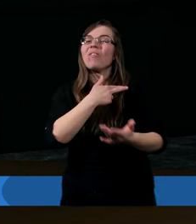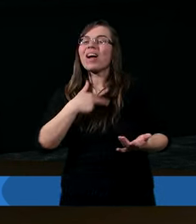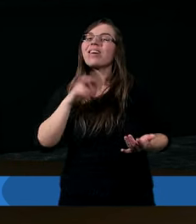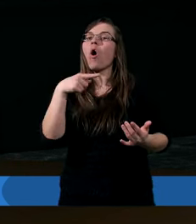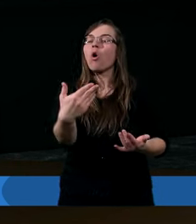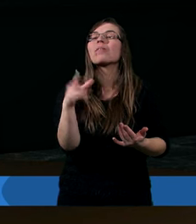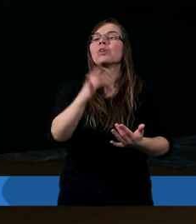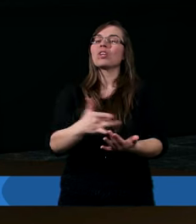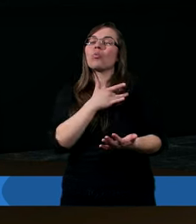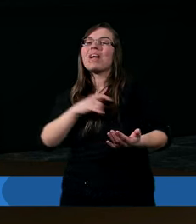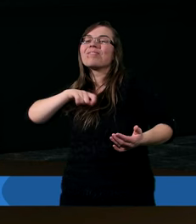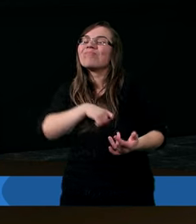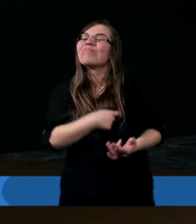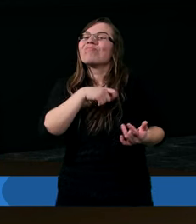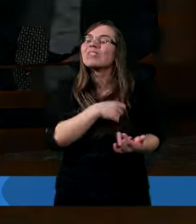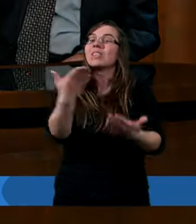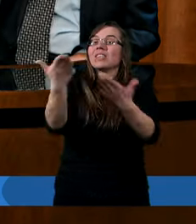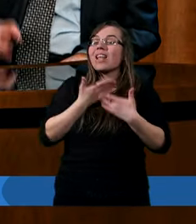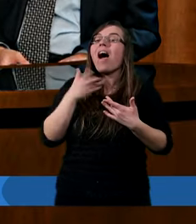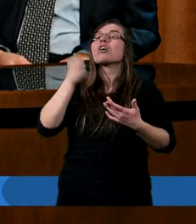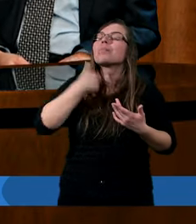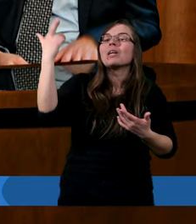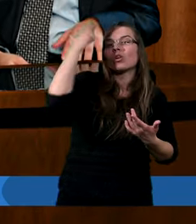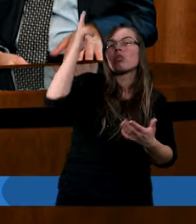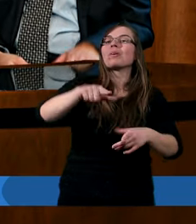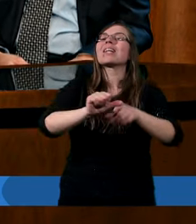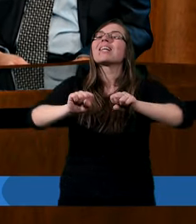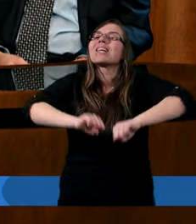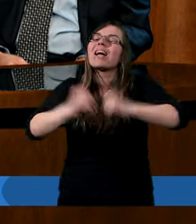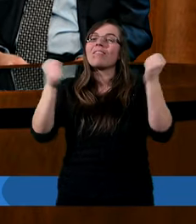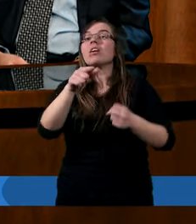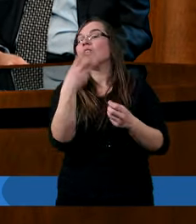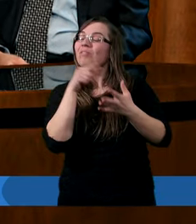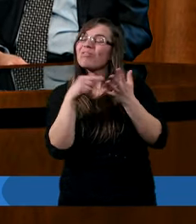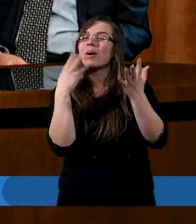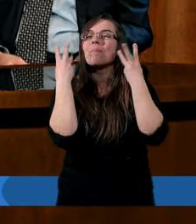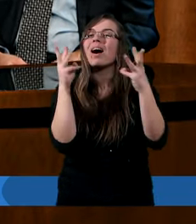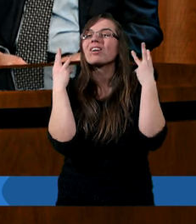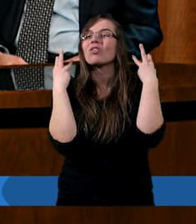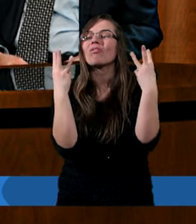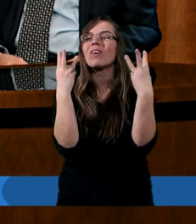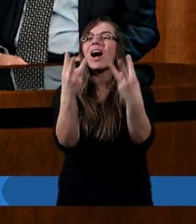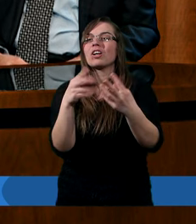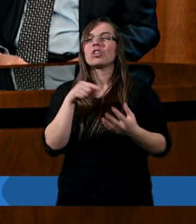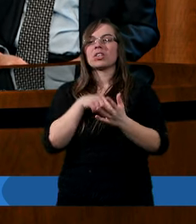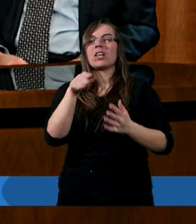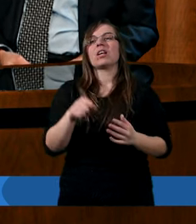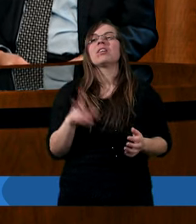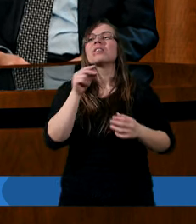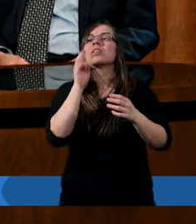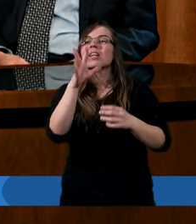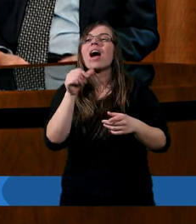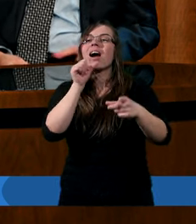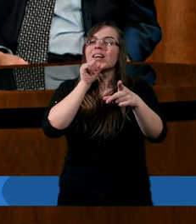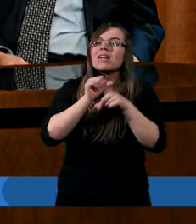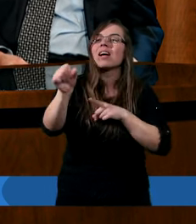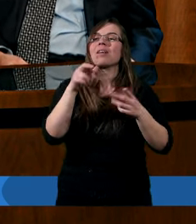na nasze sumienie. Jeszcze jest też bardzo ważne, wydaje mi się, że w tym też, co Duch